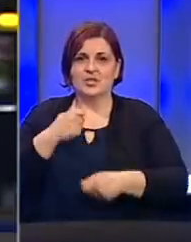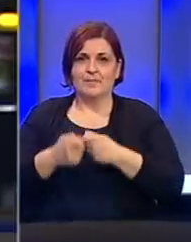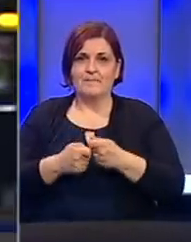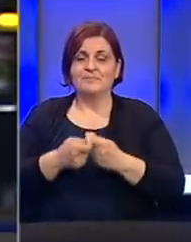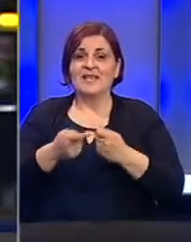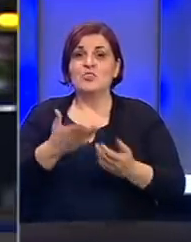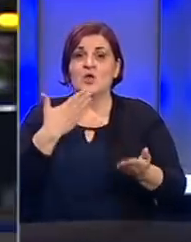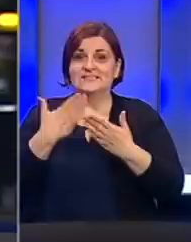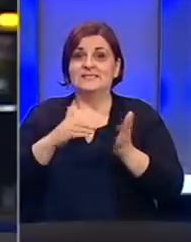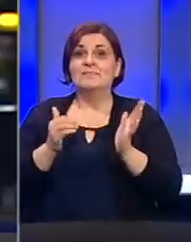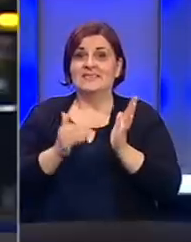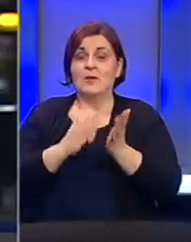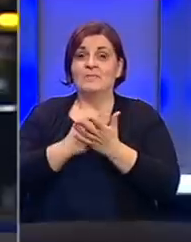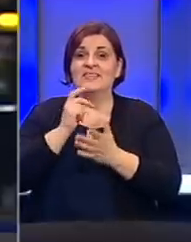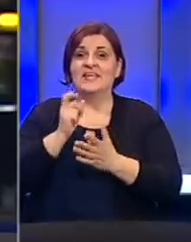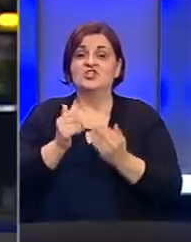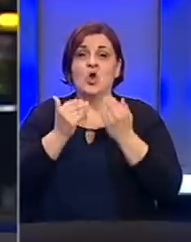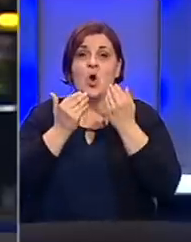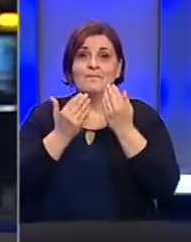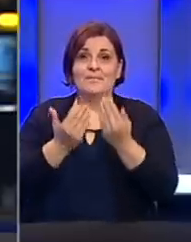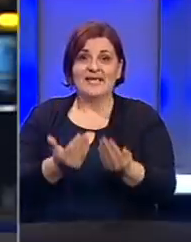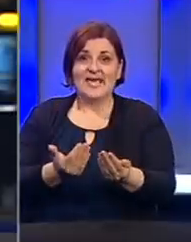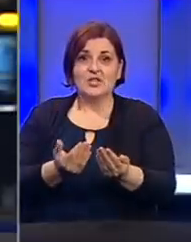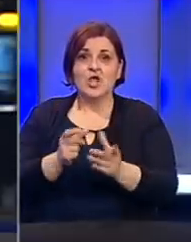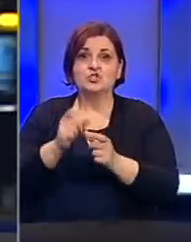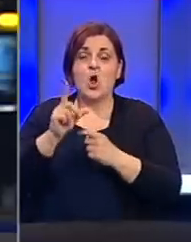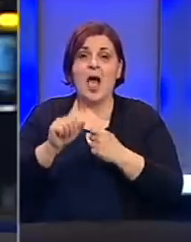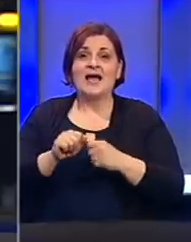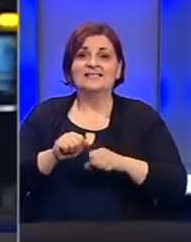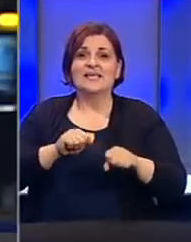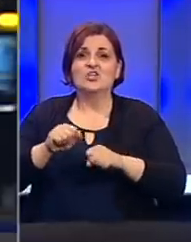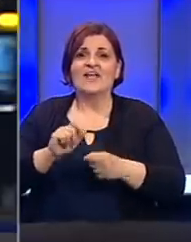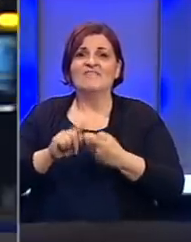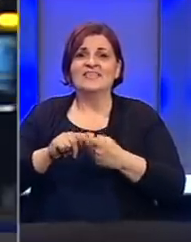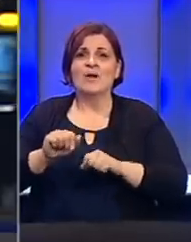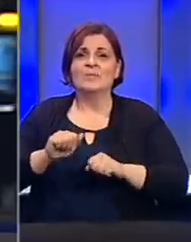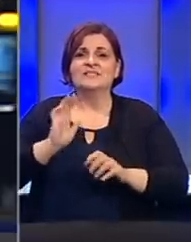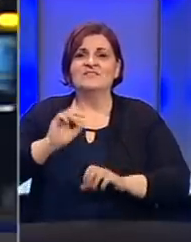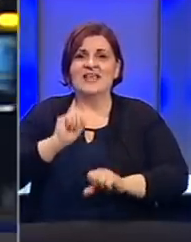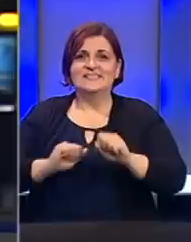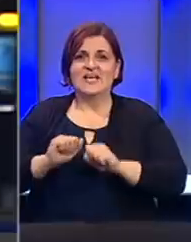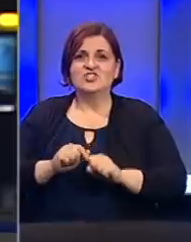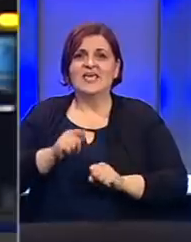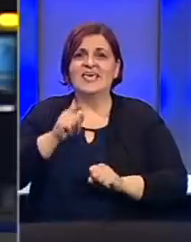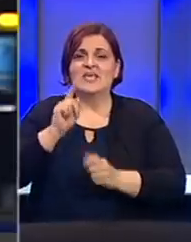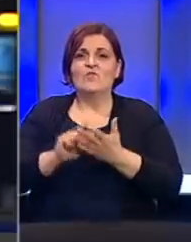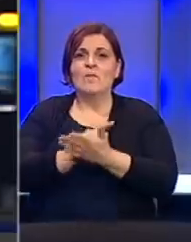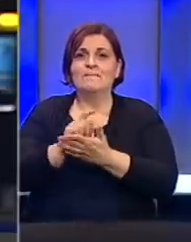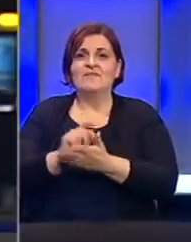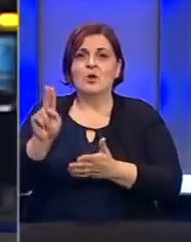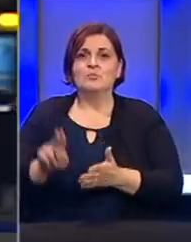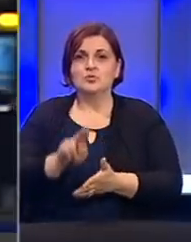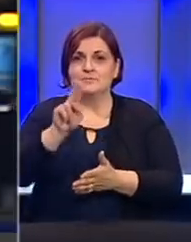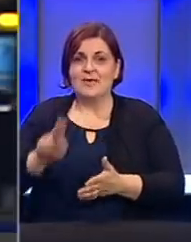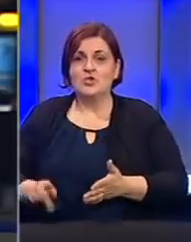poslova. Na toj sjednici trebalo bi biti riječi o prijedlogu Fahrudina Solaka direktora Federalne uprave civilne zaštite za njegovom